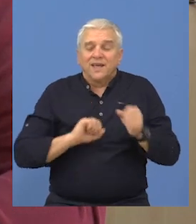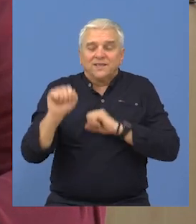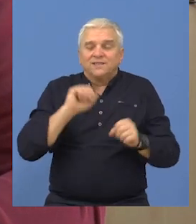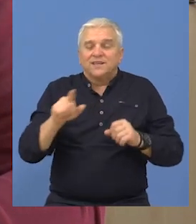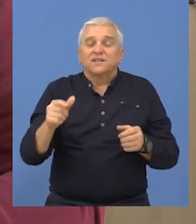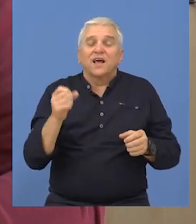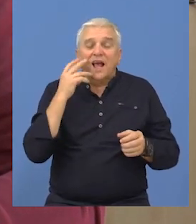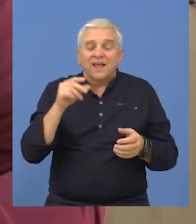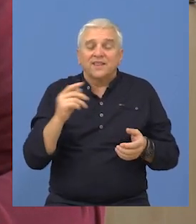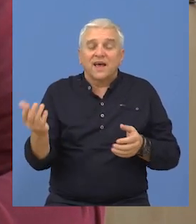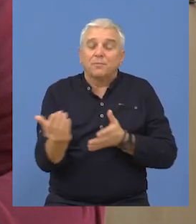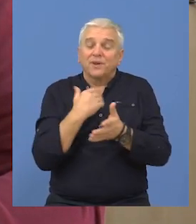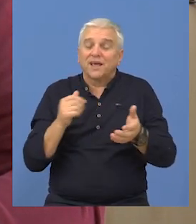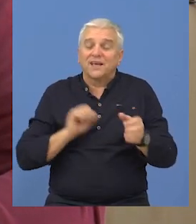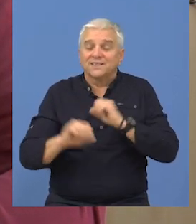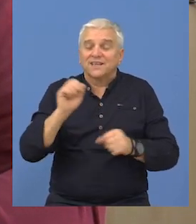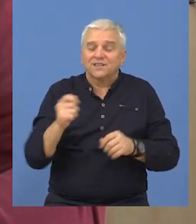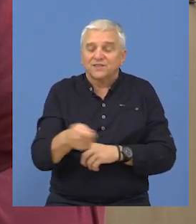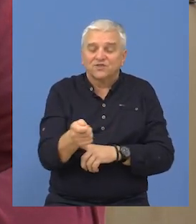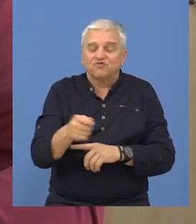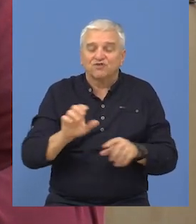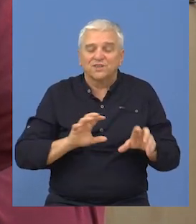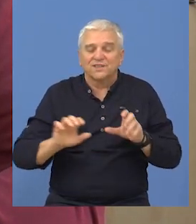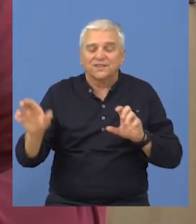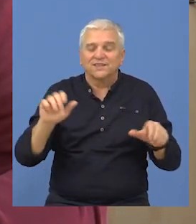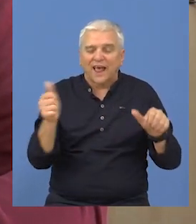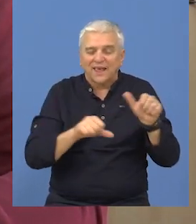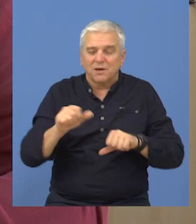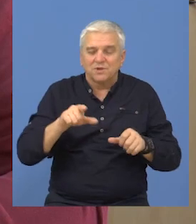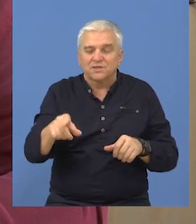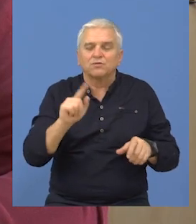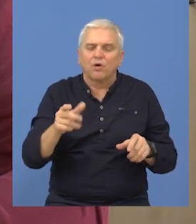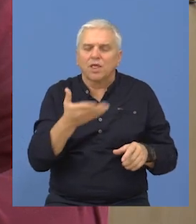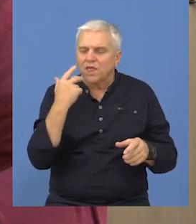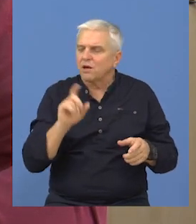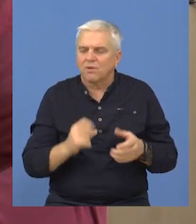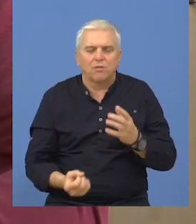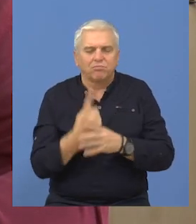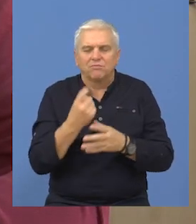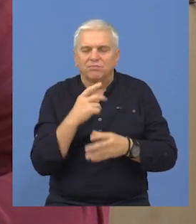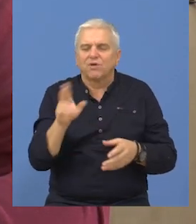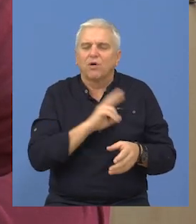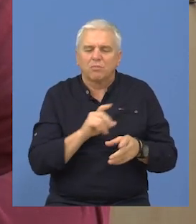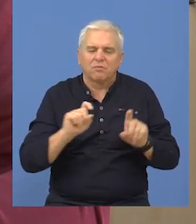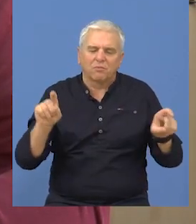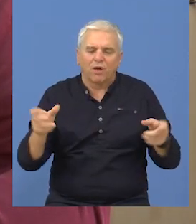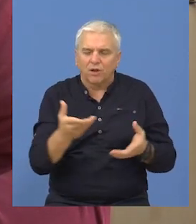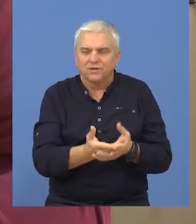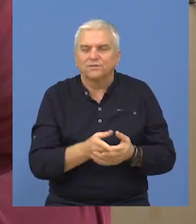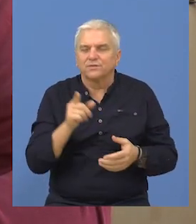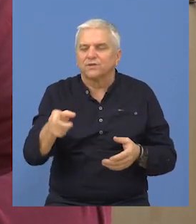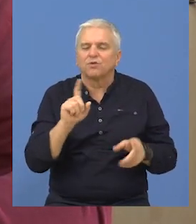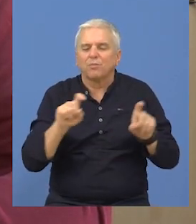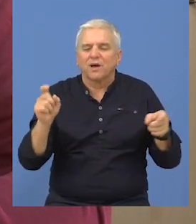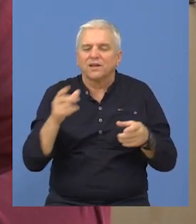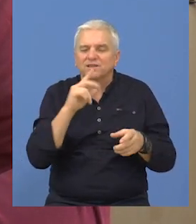razloga što radi preventivno zaštitu i preventivno su biljke već zaštićene od takvih pojava, mogućih pojava. Znači, najopasnije su